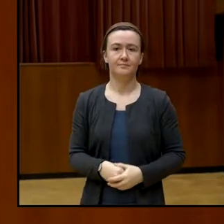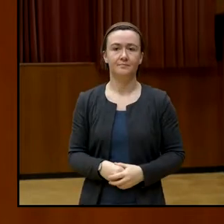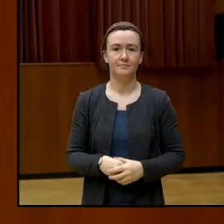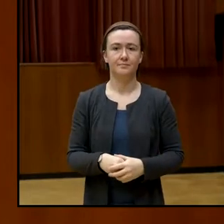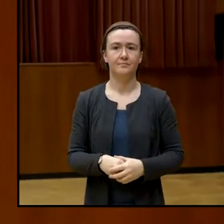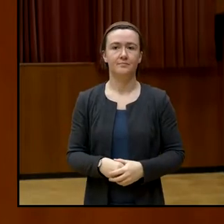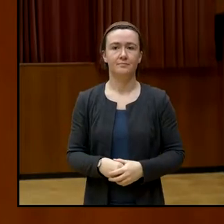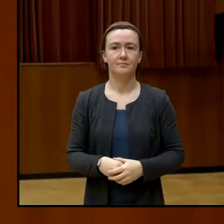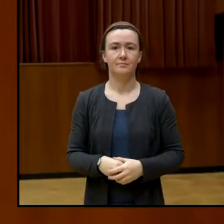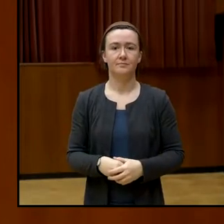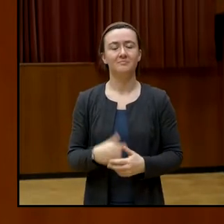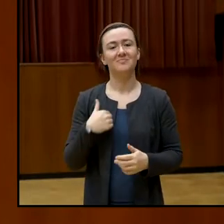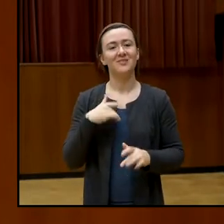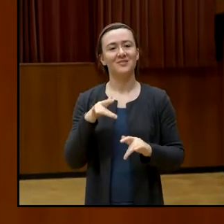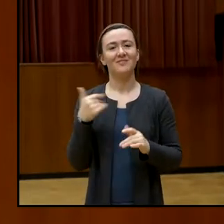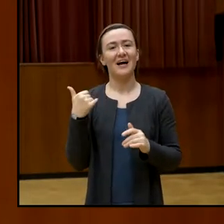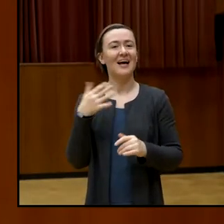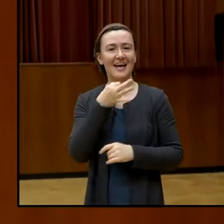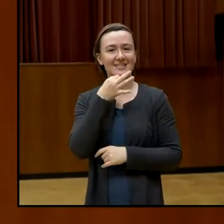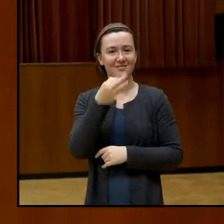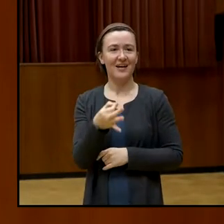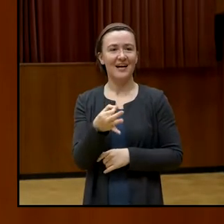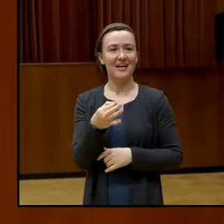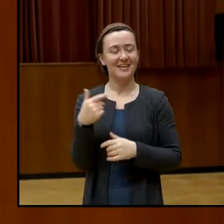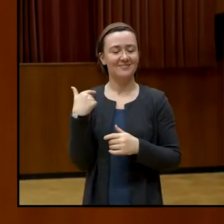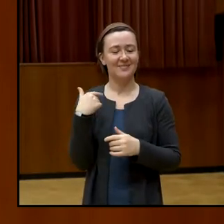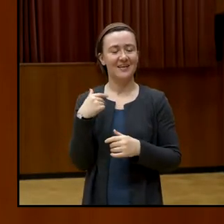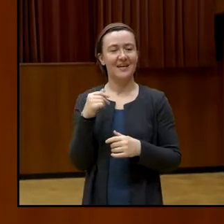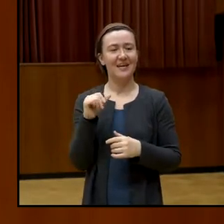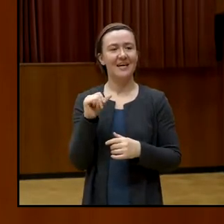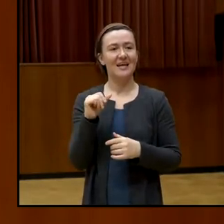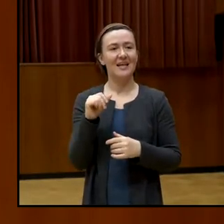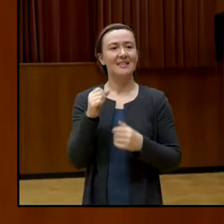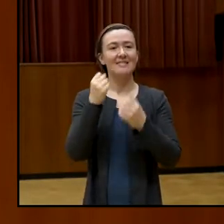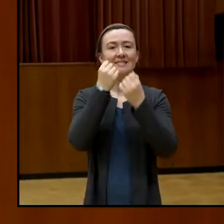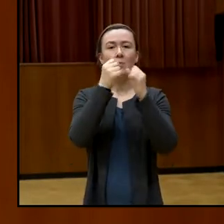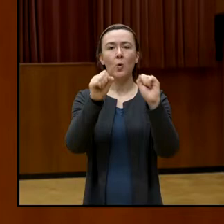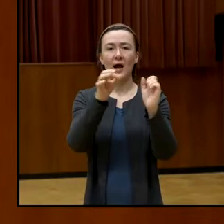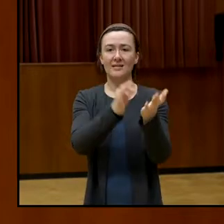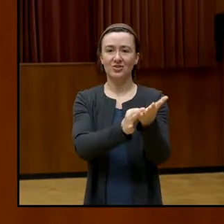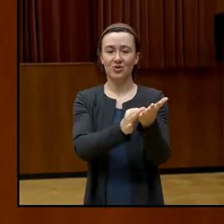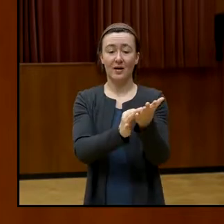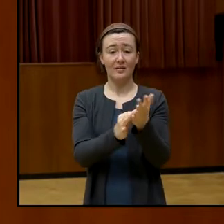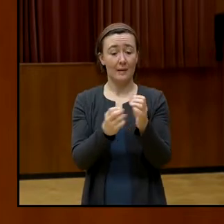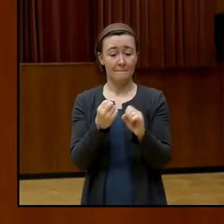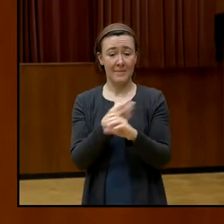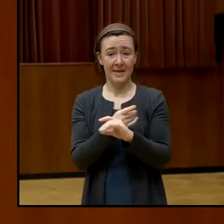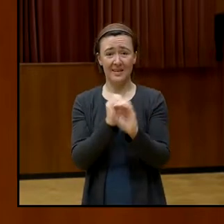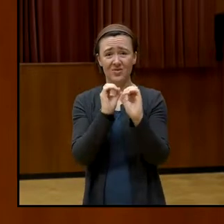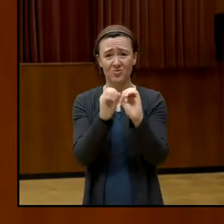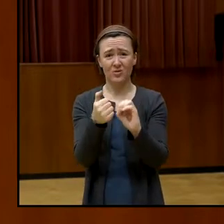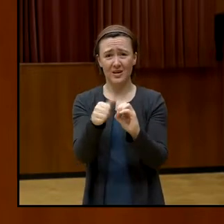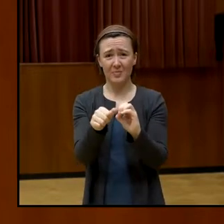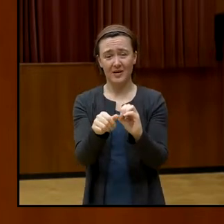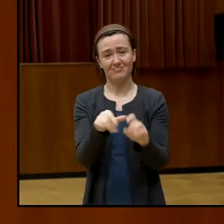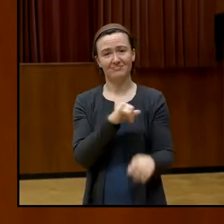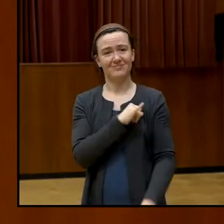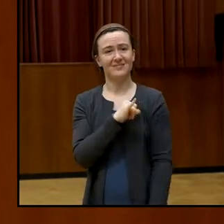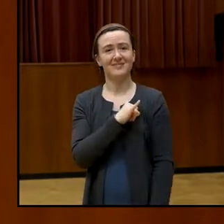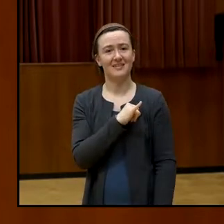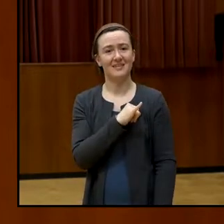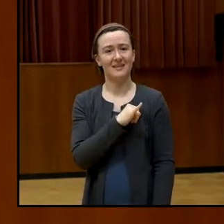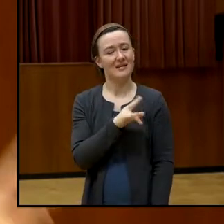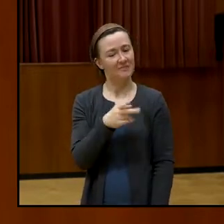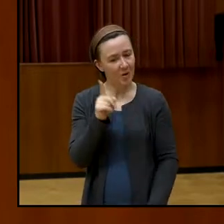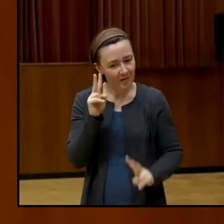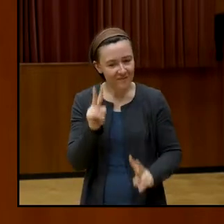Frage mit dem demokratischen Ort. Es ist kein einziges Wort, das Wort Medien vorgekommen. Auch interessant. Weil Medien sind einer für sich der